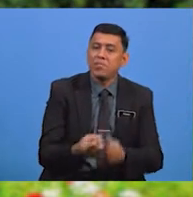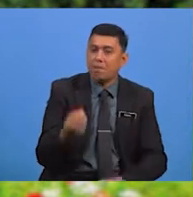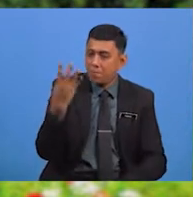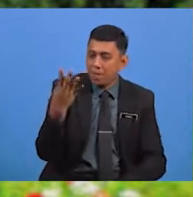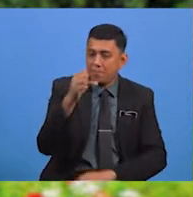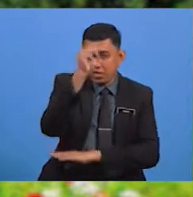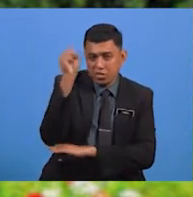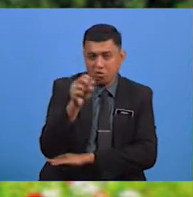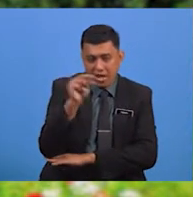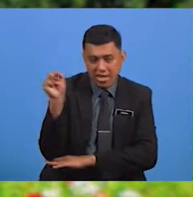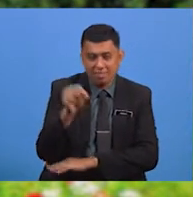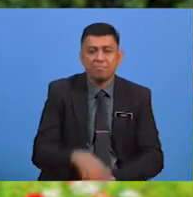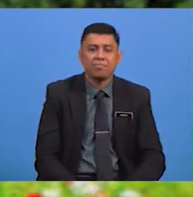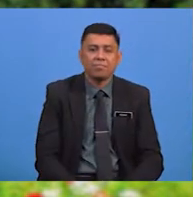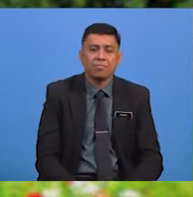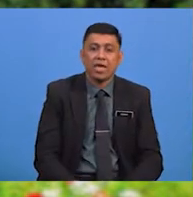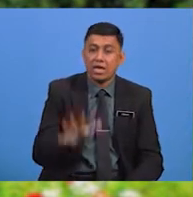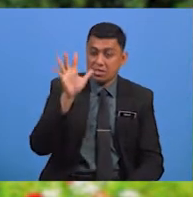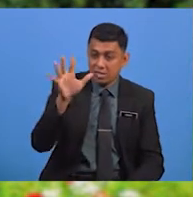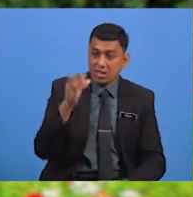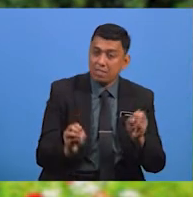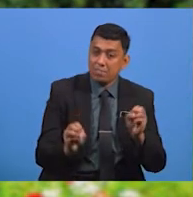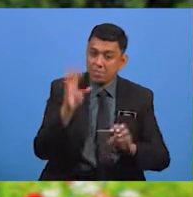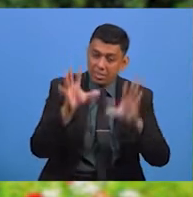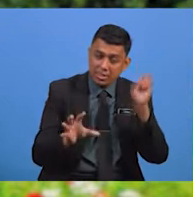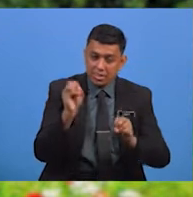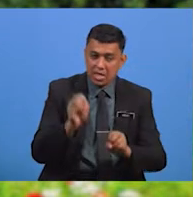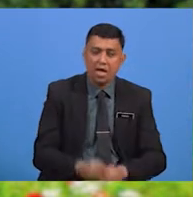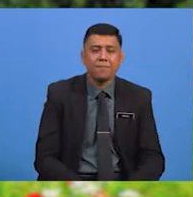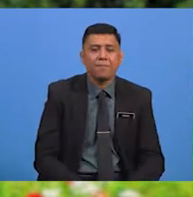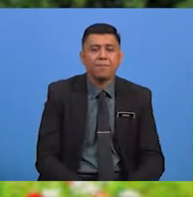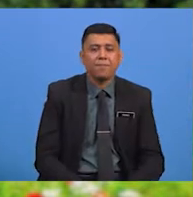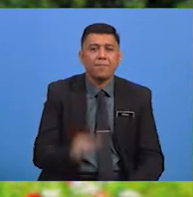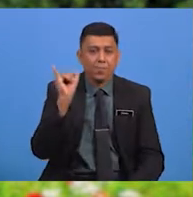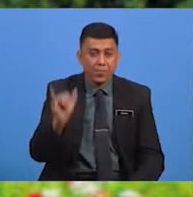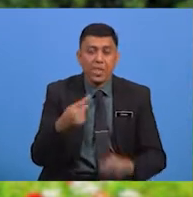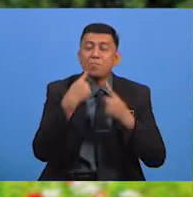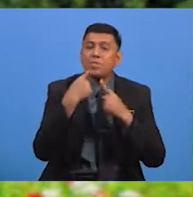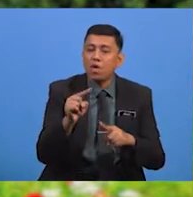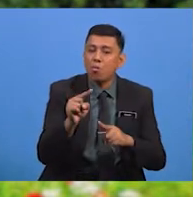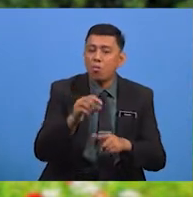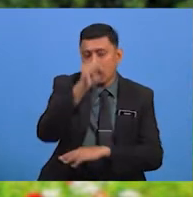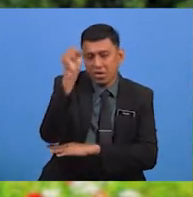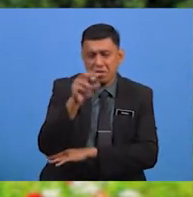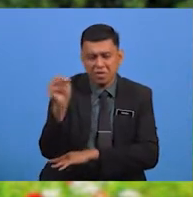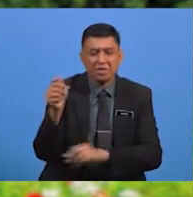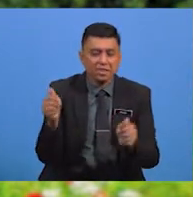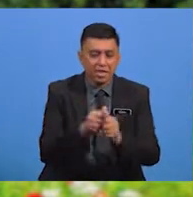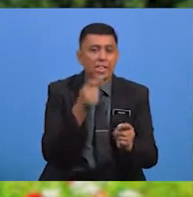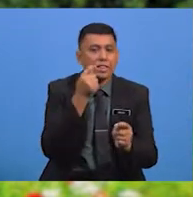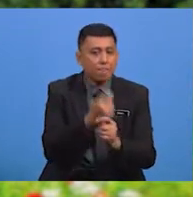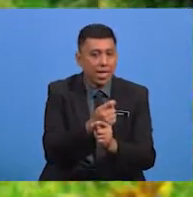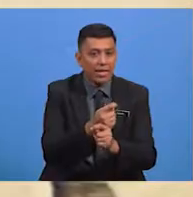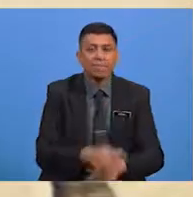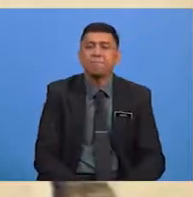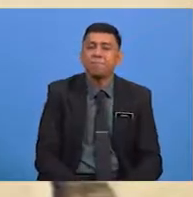Beberapa Soalan Lima Bintang Cikgu Sediakan Kepada Murid Yang Menjawab Soalan Dengan Tepat